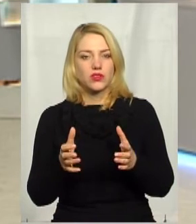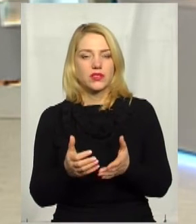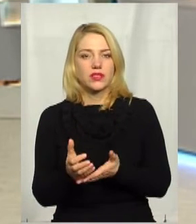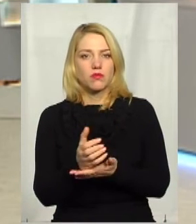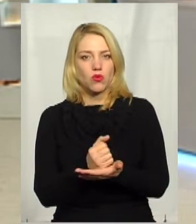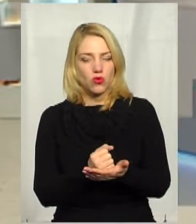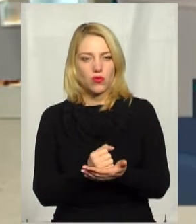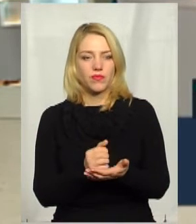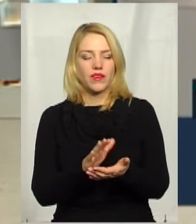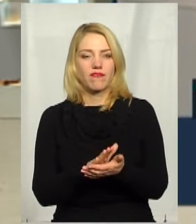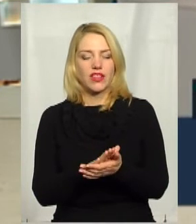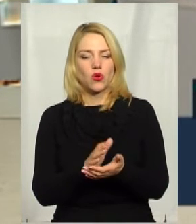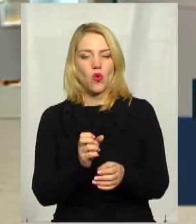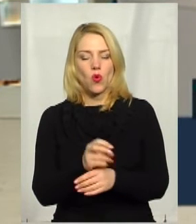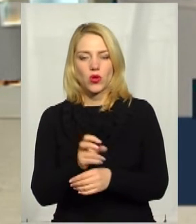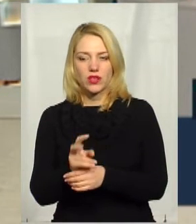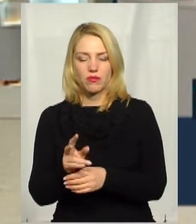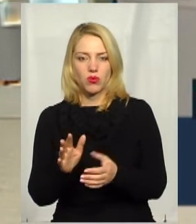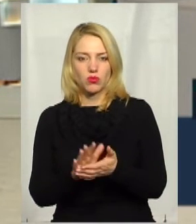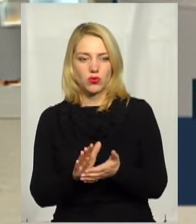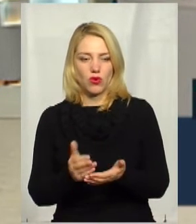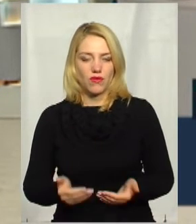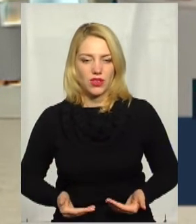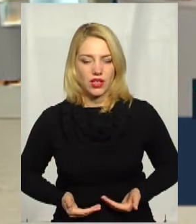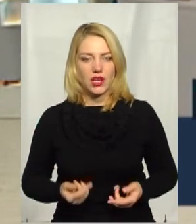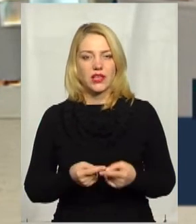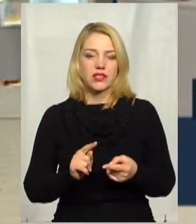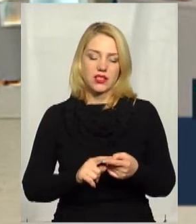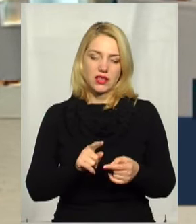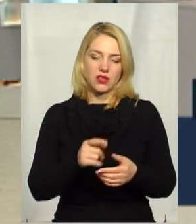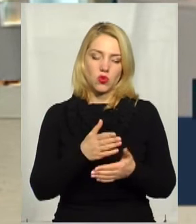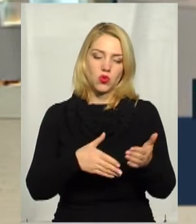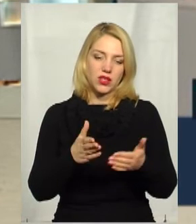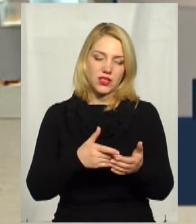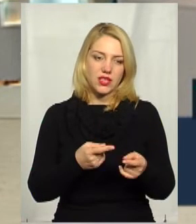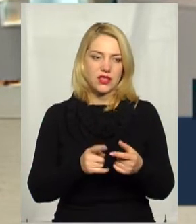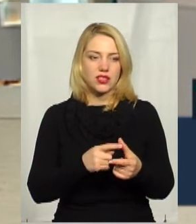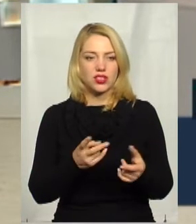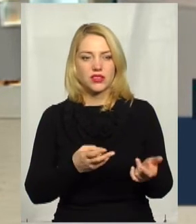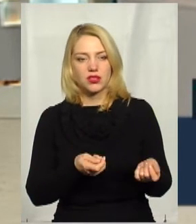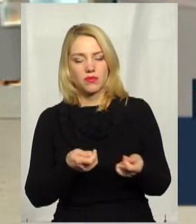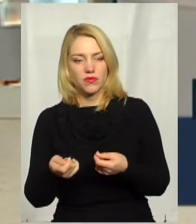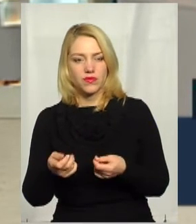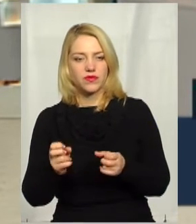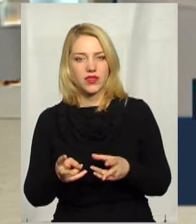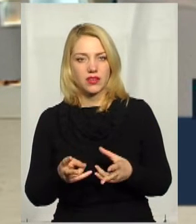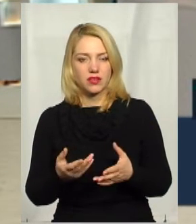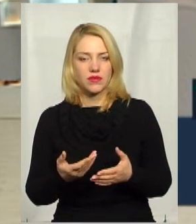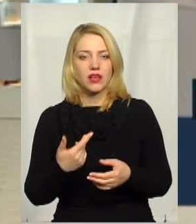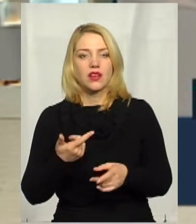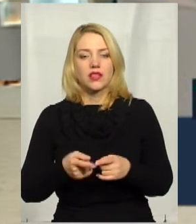відходів побутових, їх утилізацією чи вивозом захороненням? Звісно,